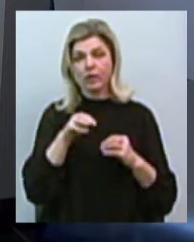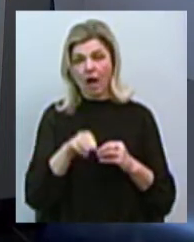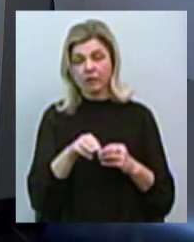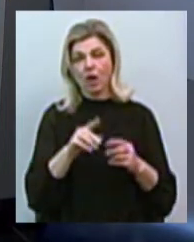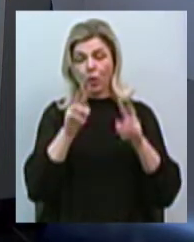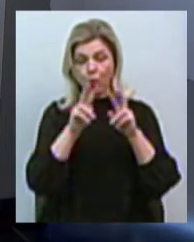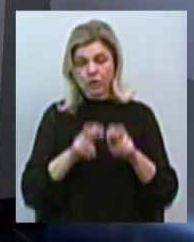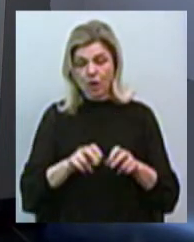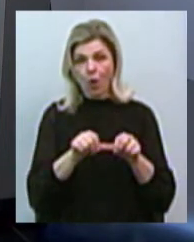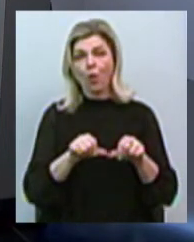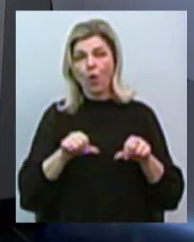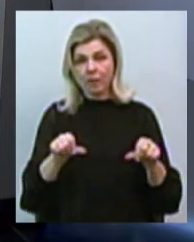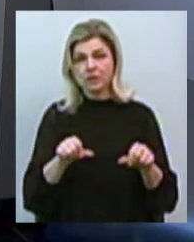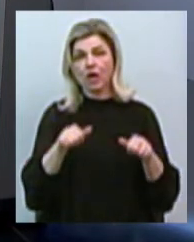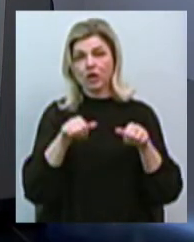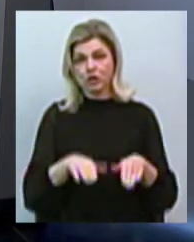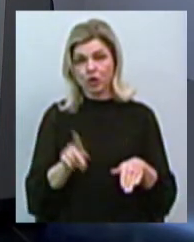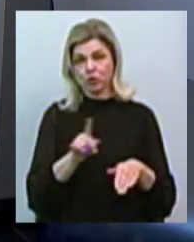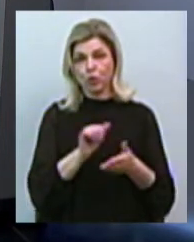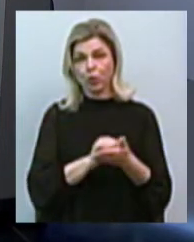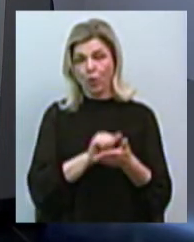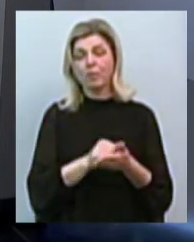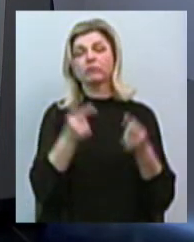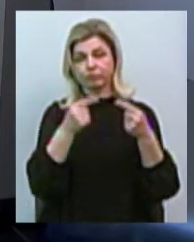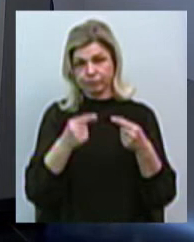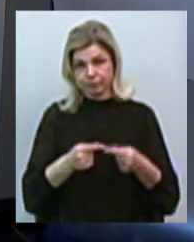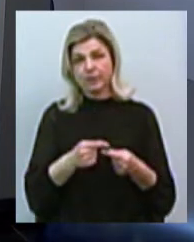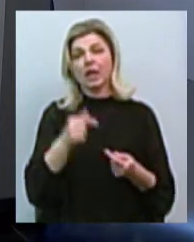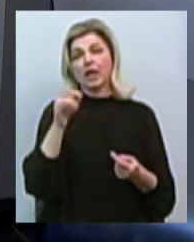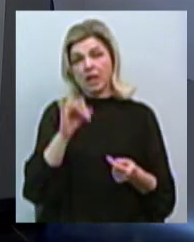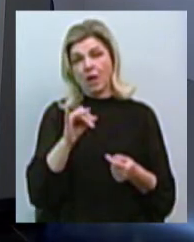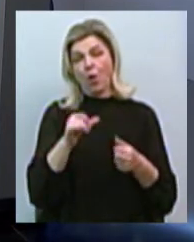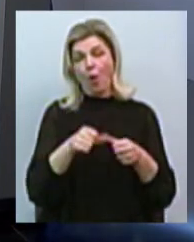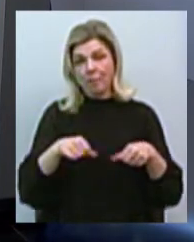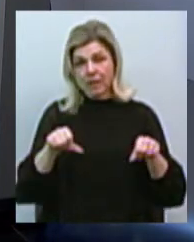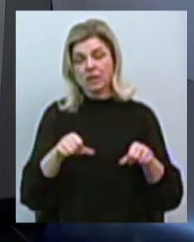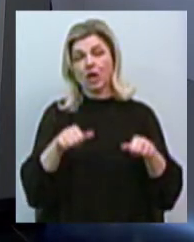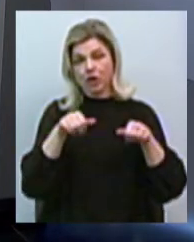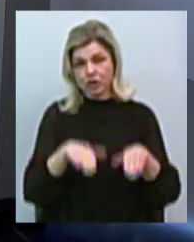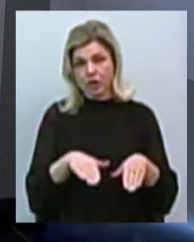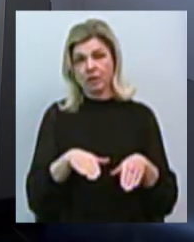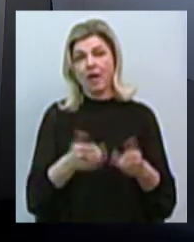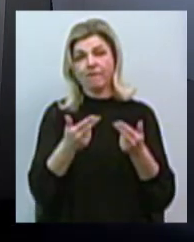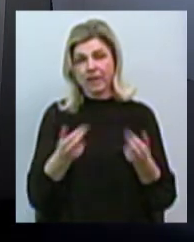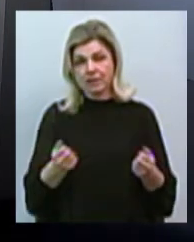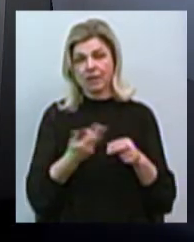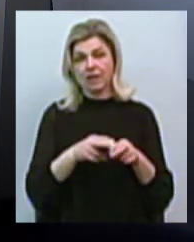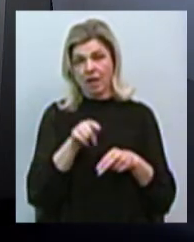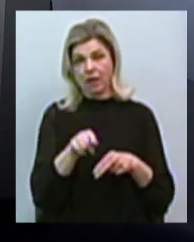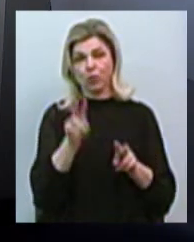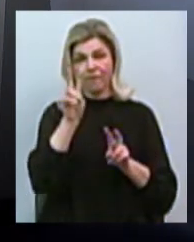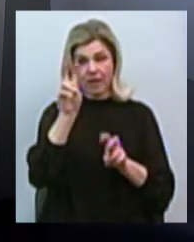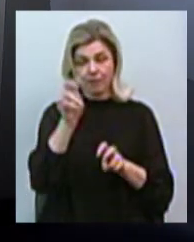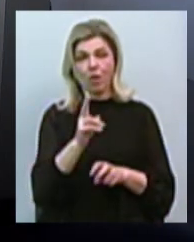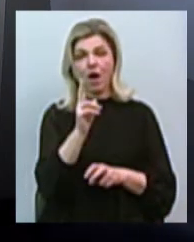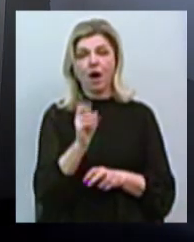вирішила, що документи відповідають, і конкурсна комісія вирішила, визнала цю катарську компанію